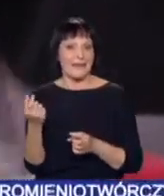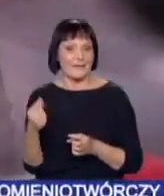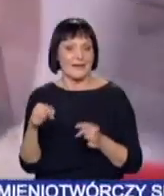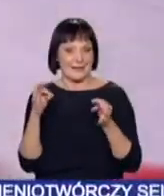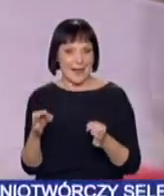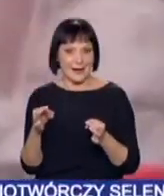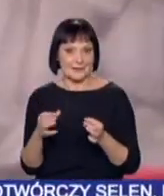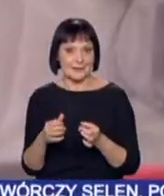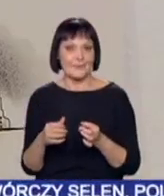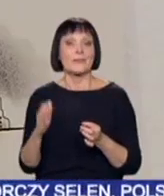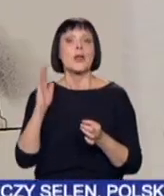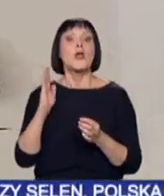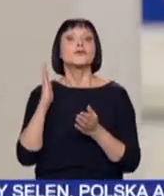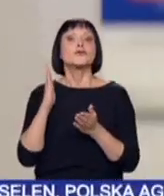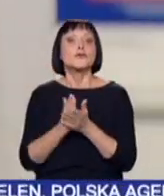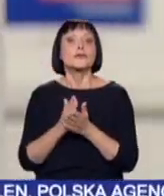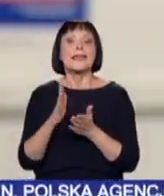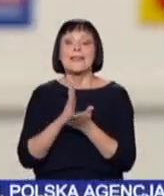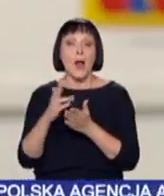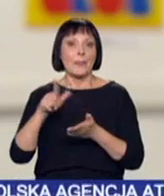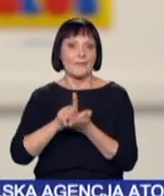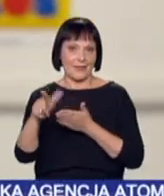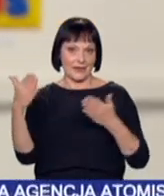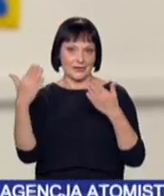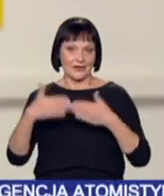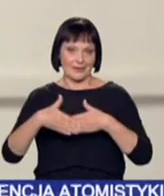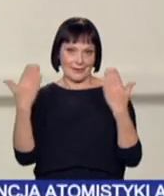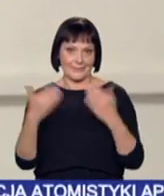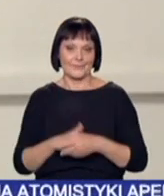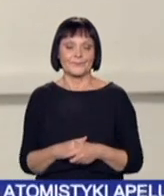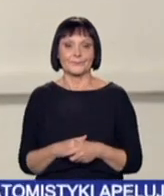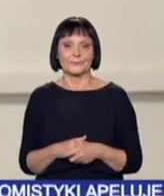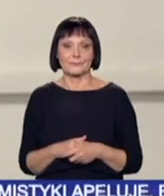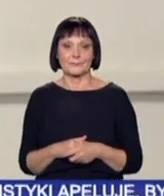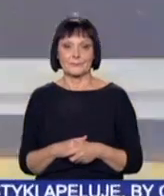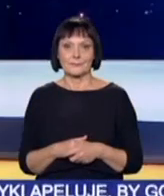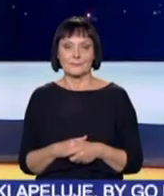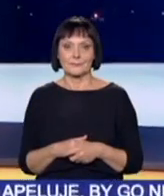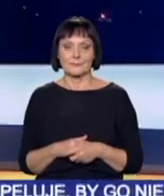zostało nam 12 dni. Wiktoria Matusz, Kronika.